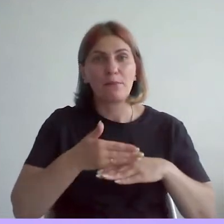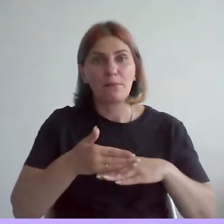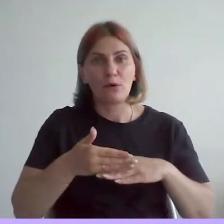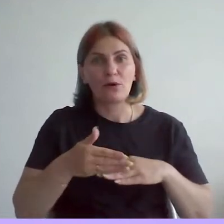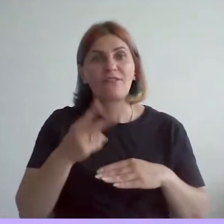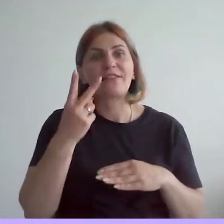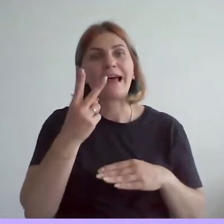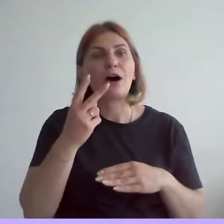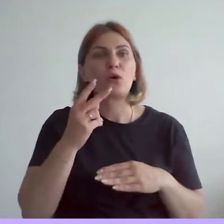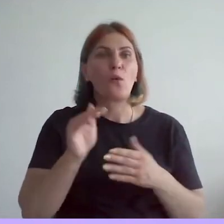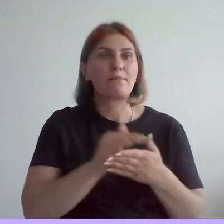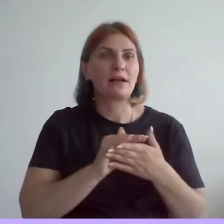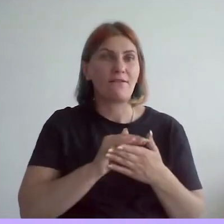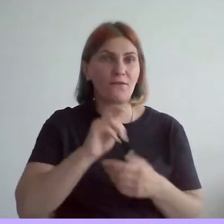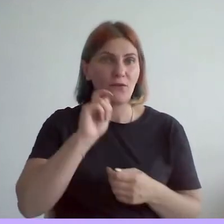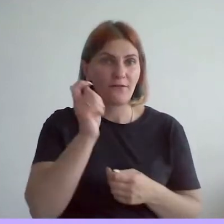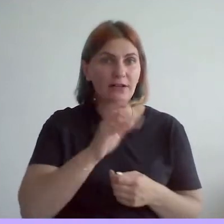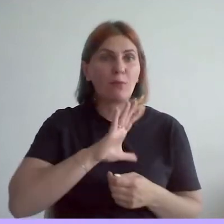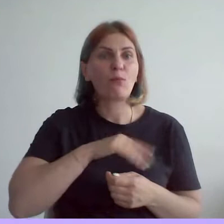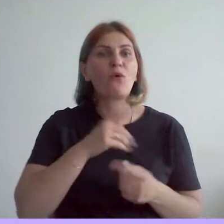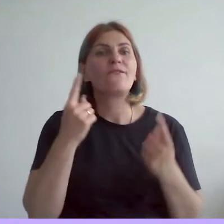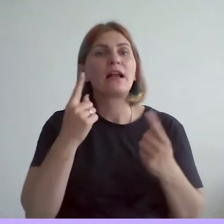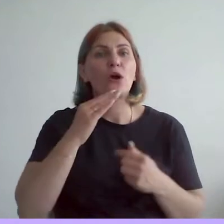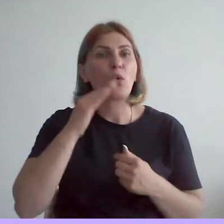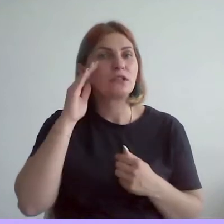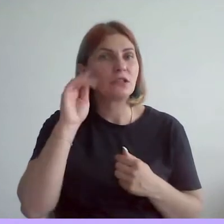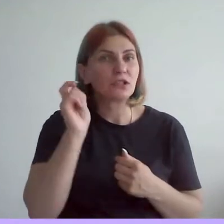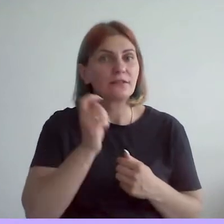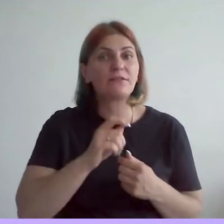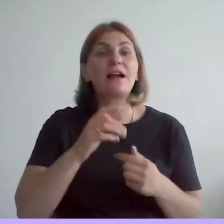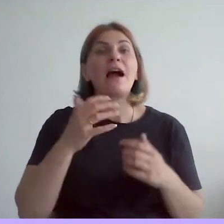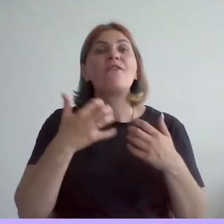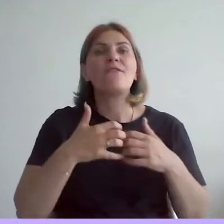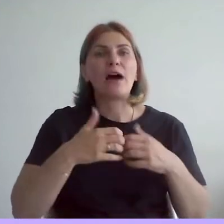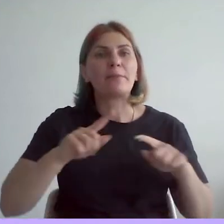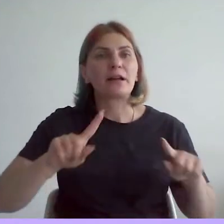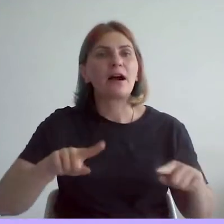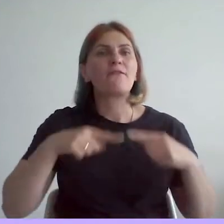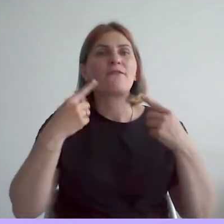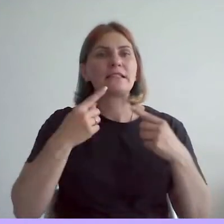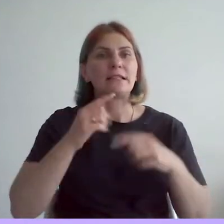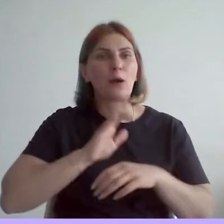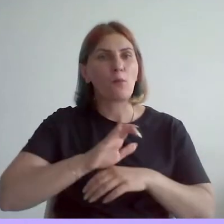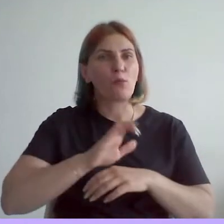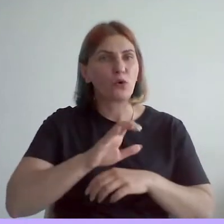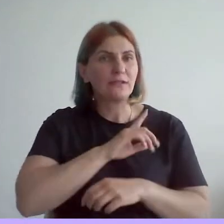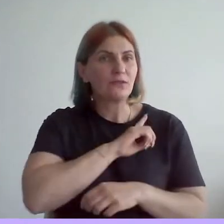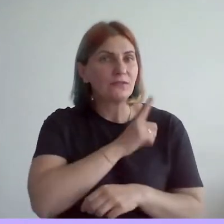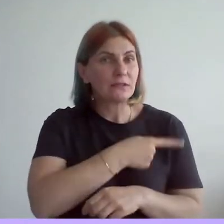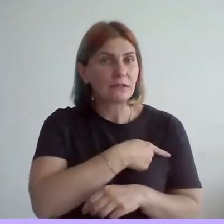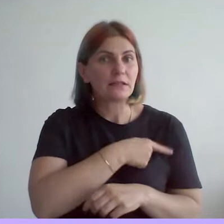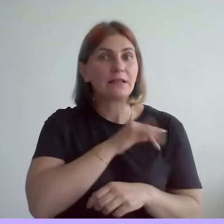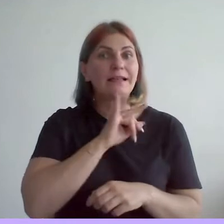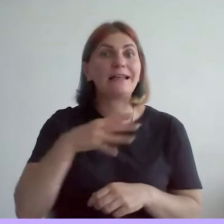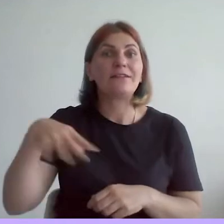Второй мировой войны, после Великой Отечественной, фабрика восстановила производственные мощности. И, я думаю, вы